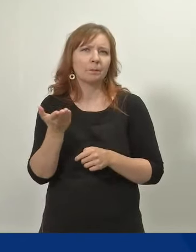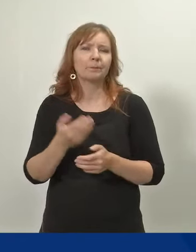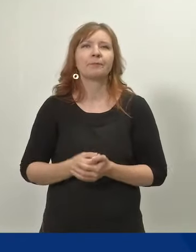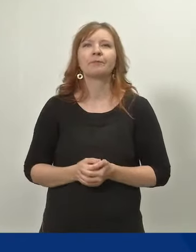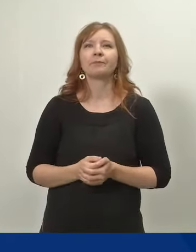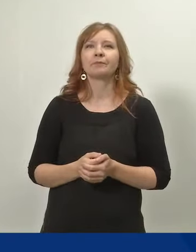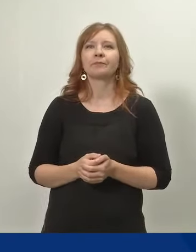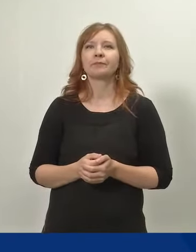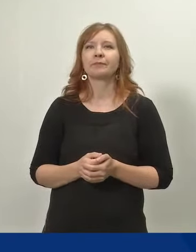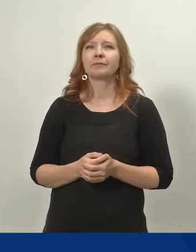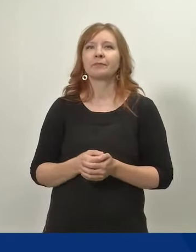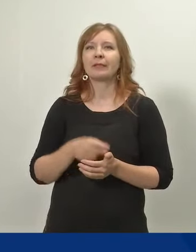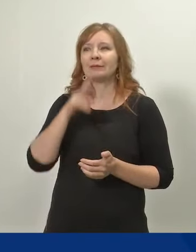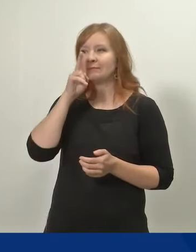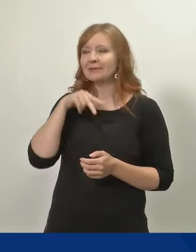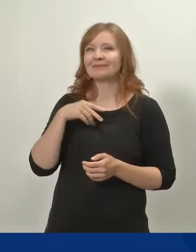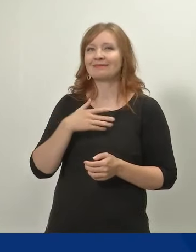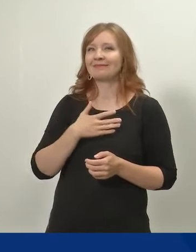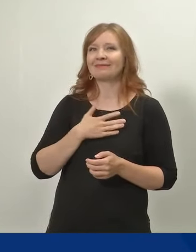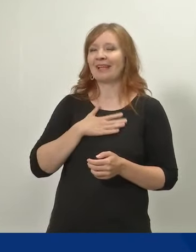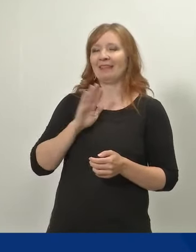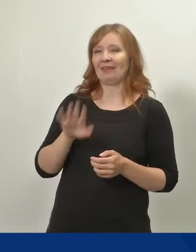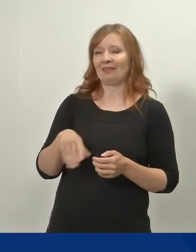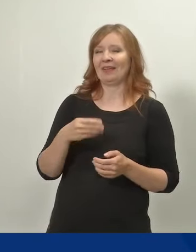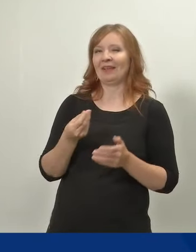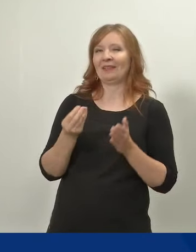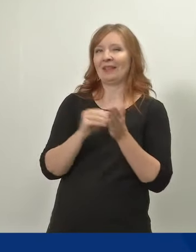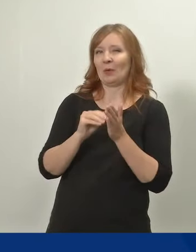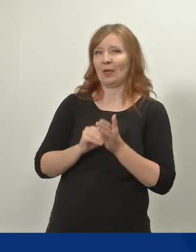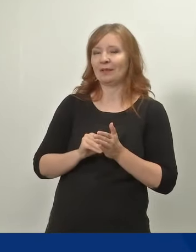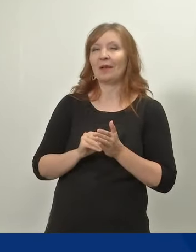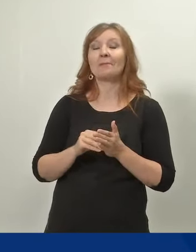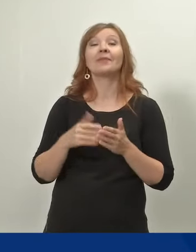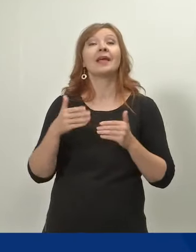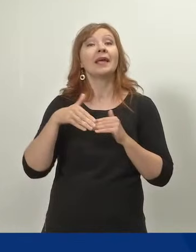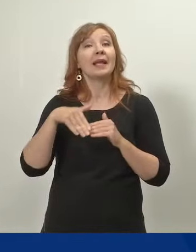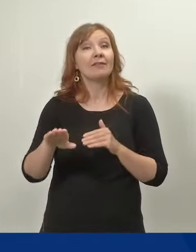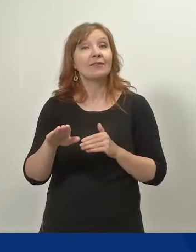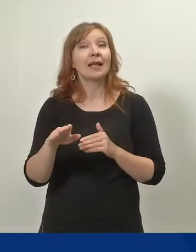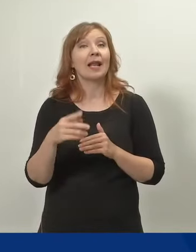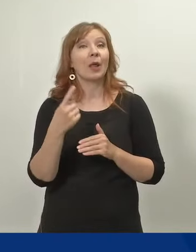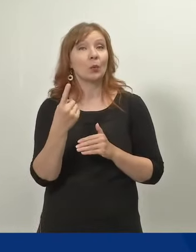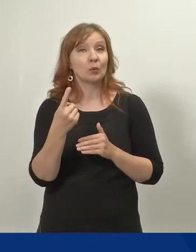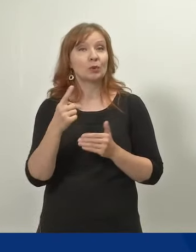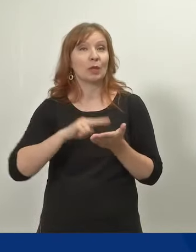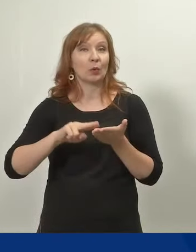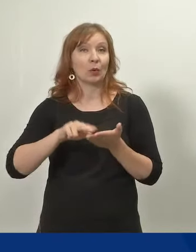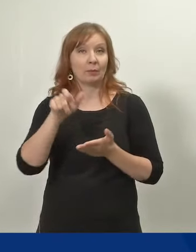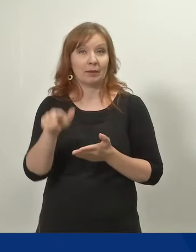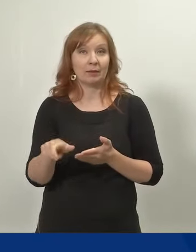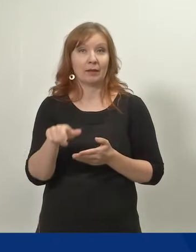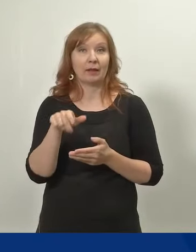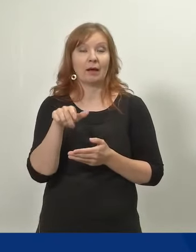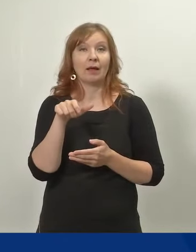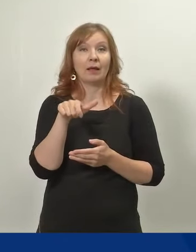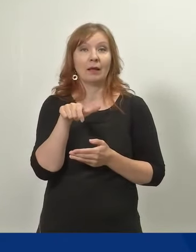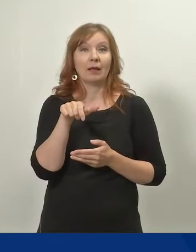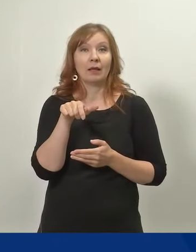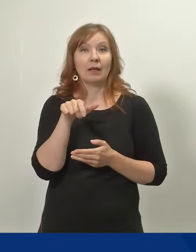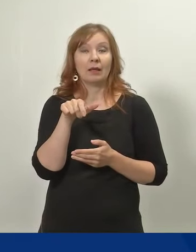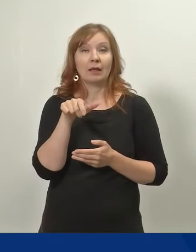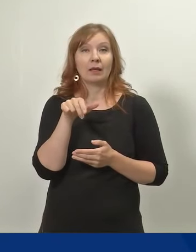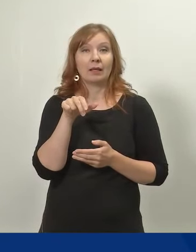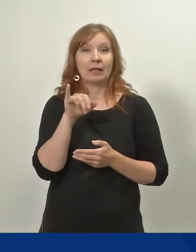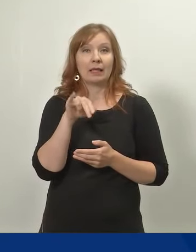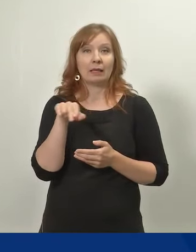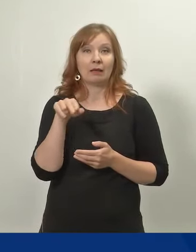Ei taida olla tarvetta täydentää sen enempää. Otetaan siis vielä yksi toimittaja, Susanna Ginman. Ole